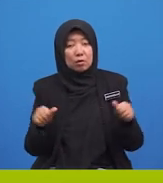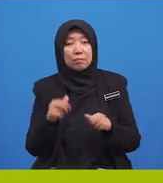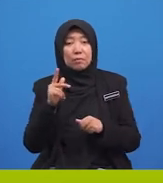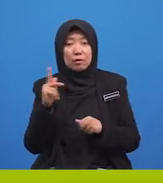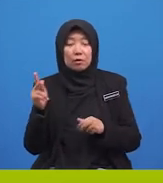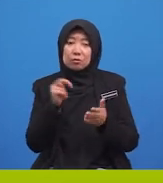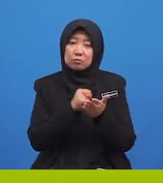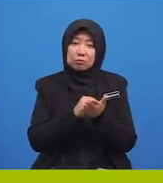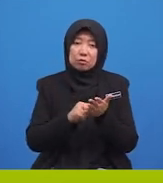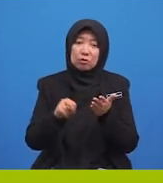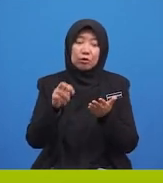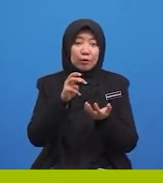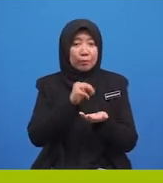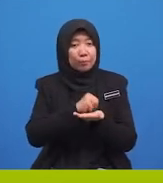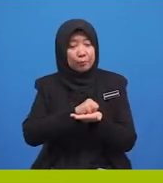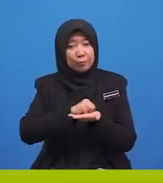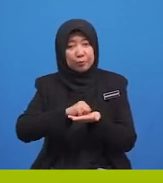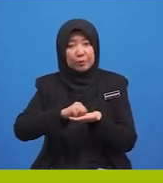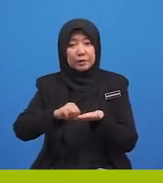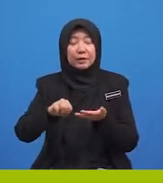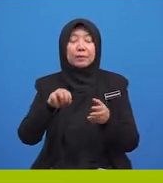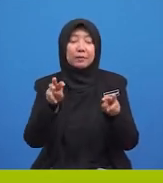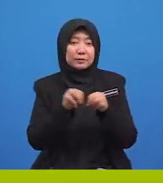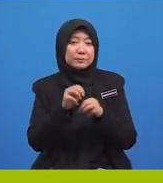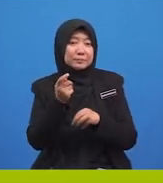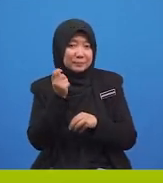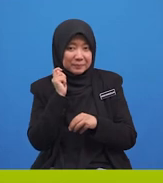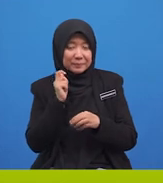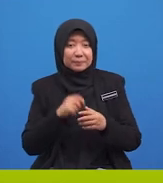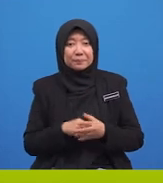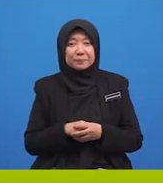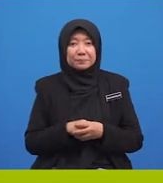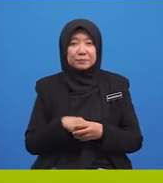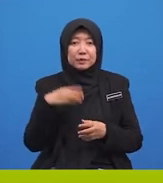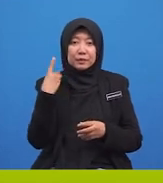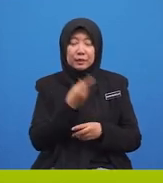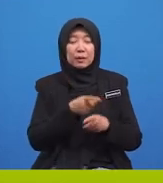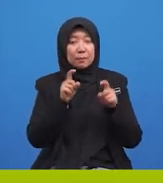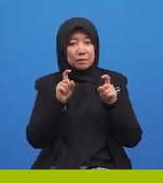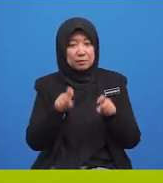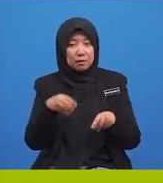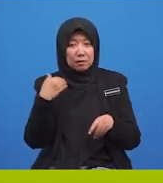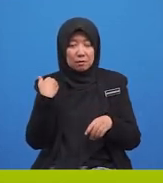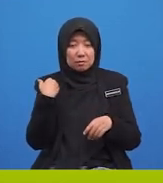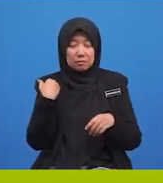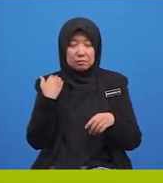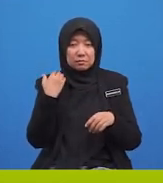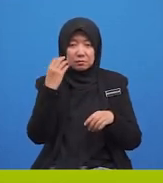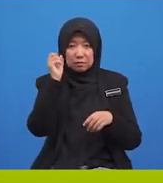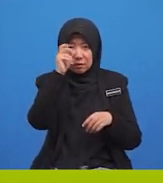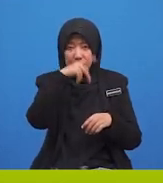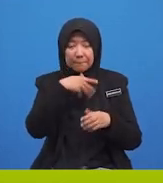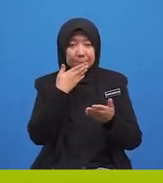nilai murni seperti yang dinyatakan dalam petikan tadi. Kita mestilah mempunyai sikap baik hati,